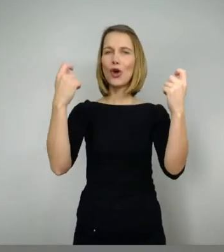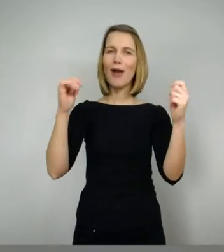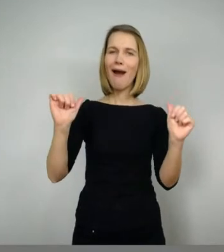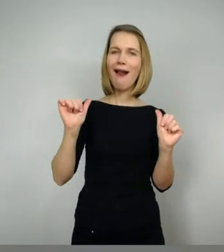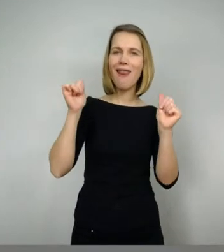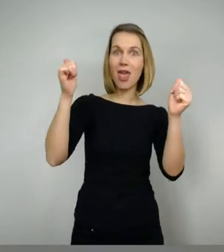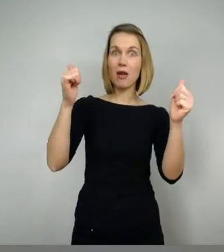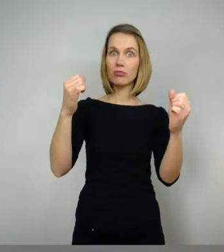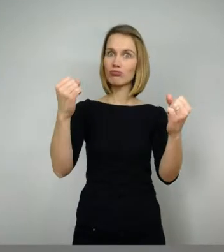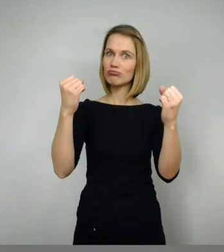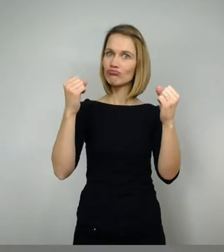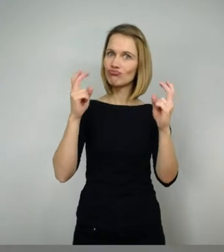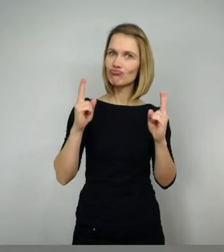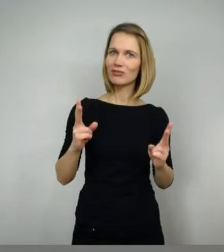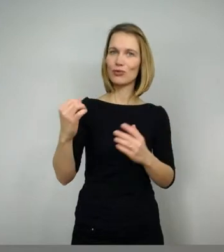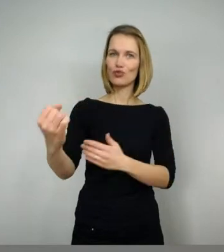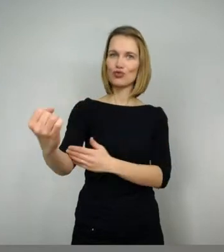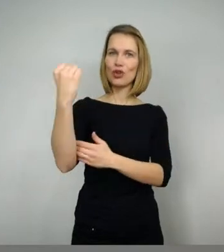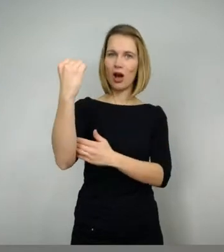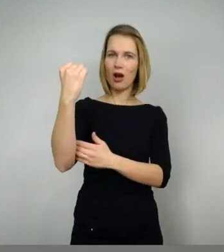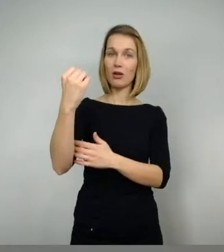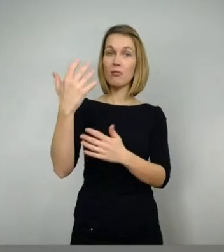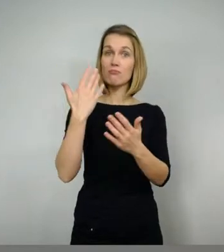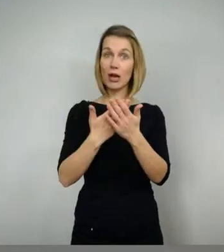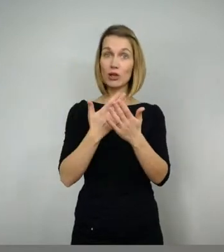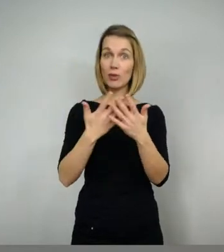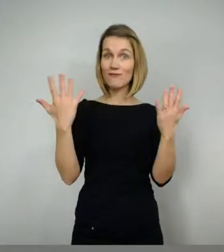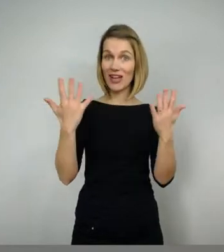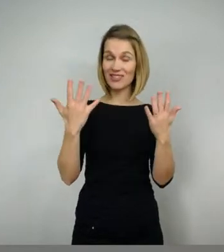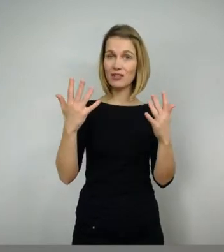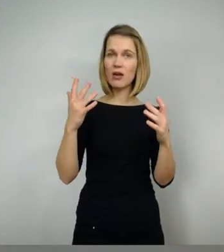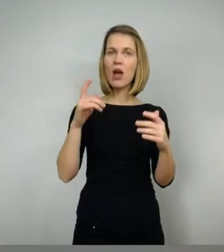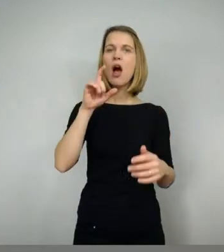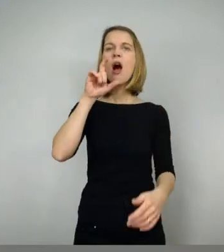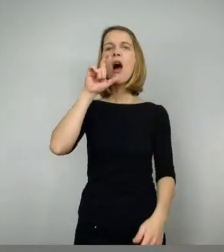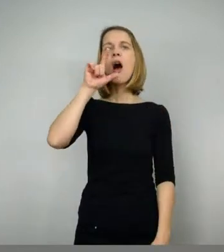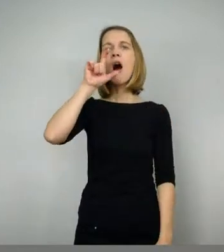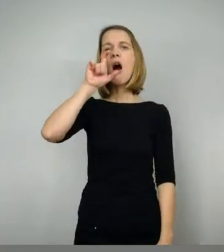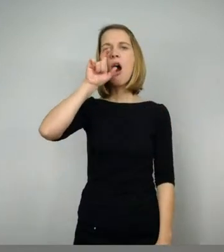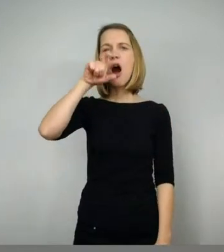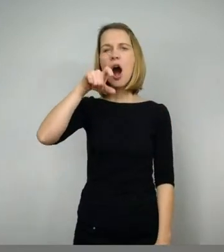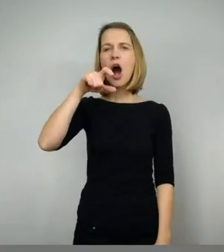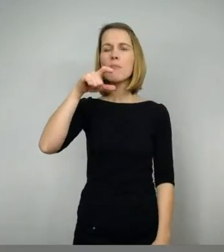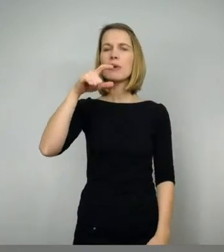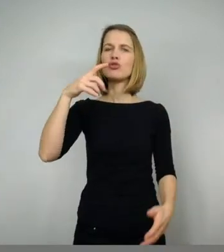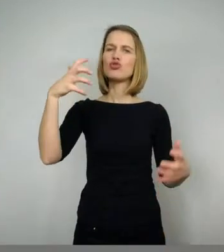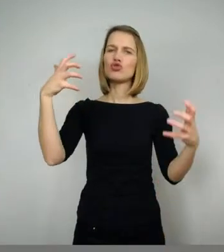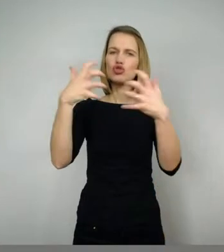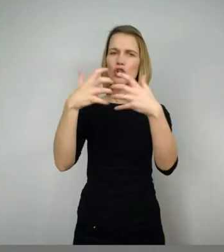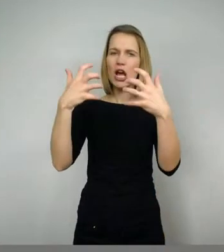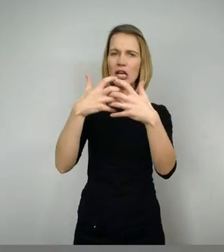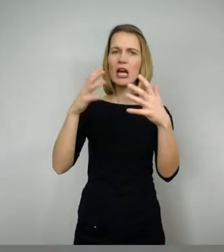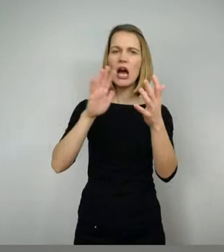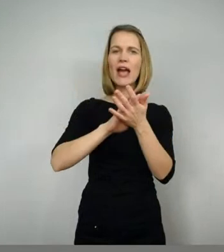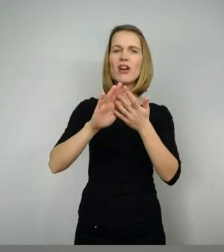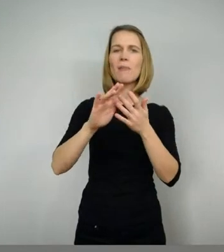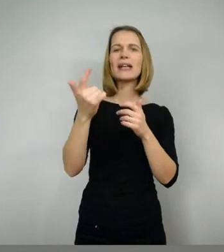stark. Zum Beispiel erschlägt er in der Rabenschlacht einfach mal 2000 Gegner. Das macht er mal eben so.